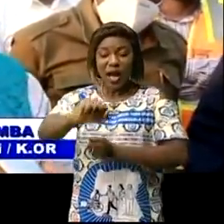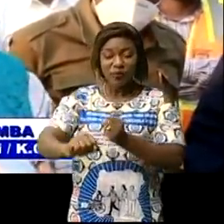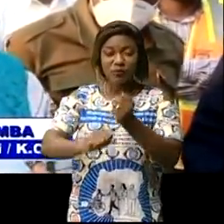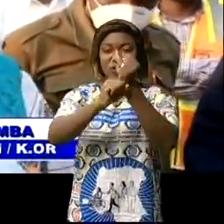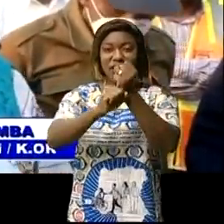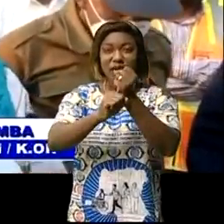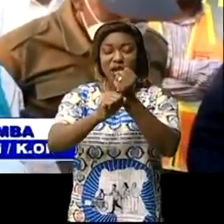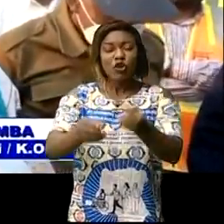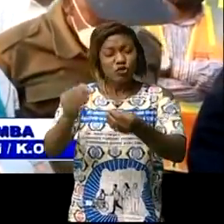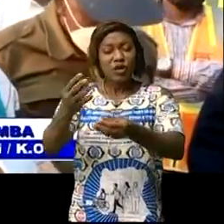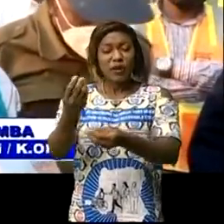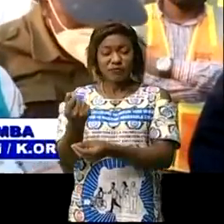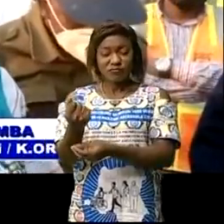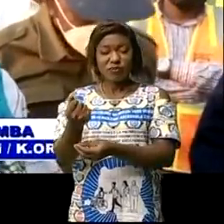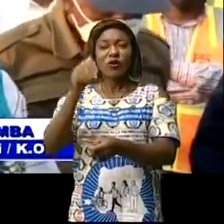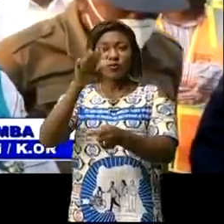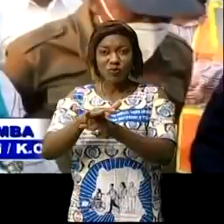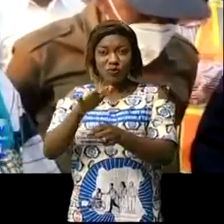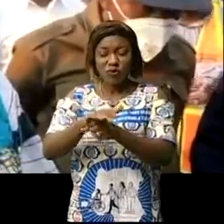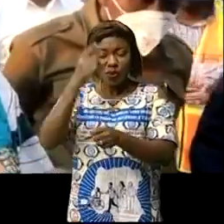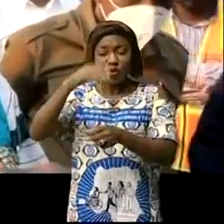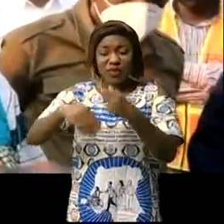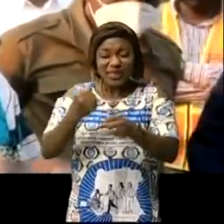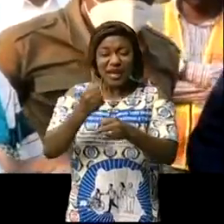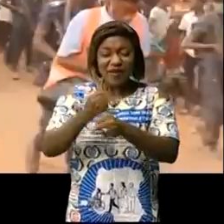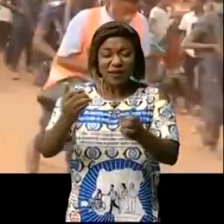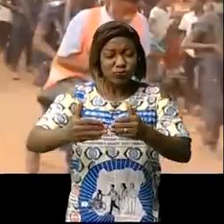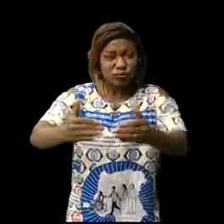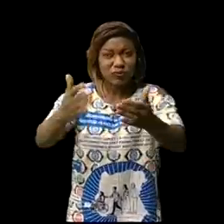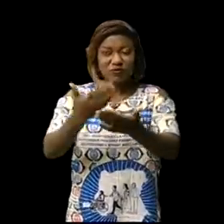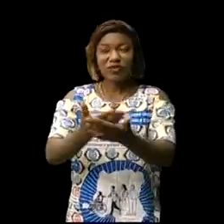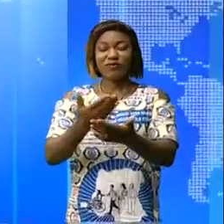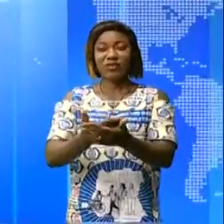'accélérateur afin de dégager encore du fond pour leur permettre d'avancer.